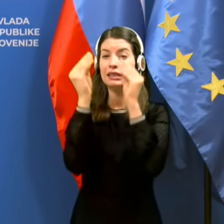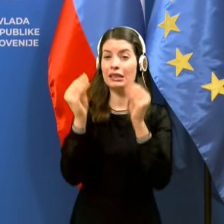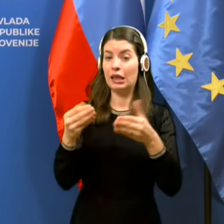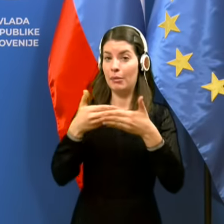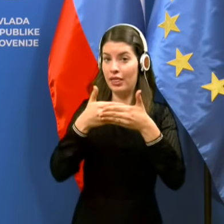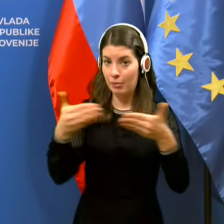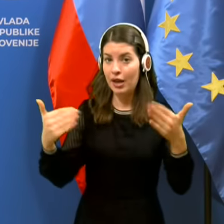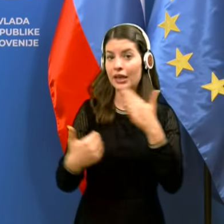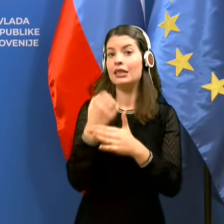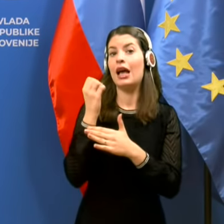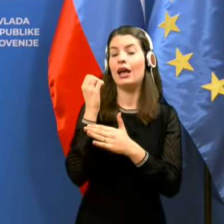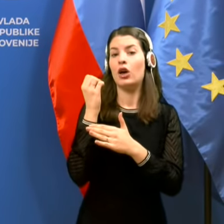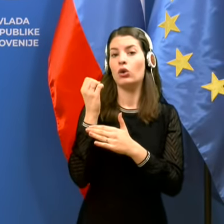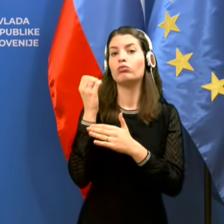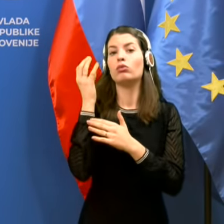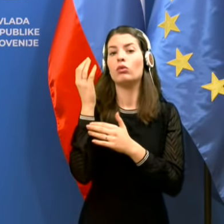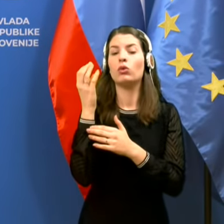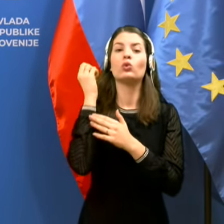dnevne migrante.